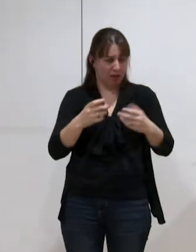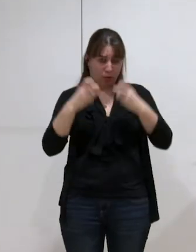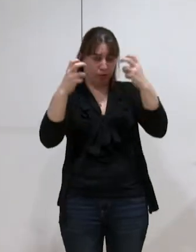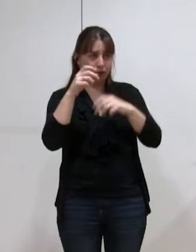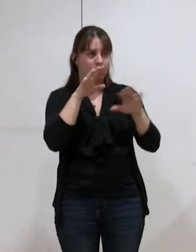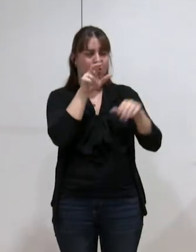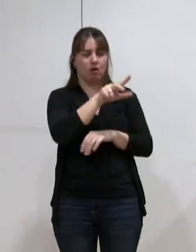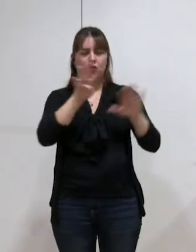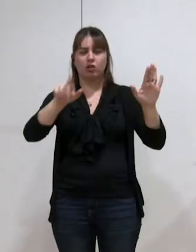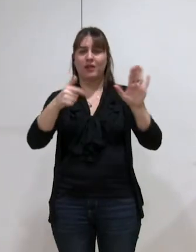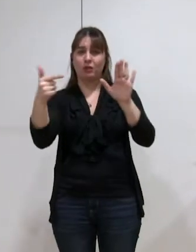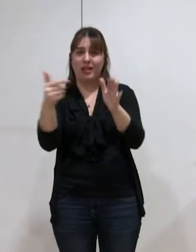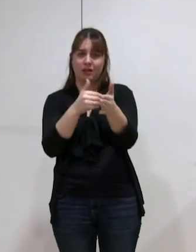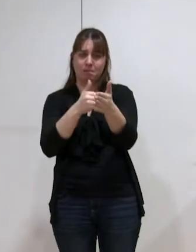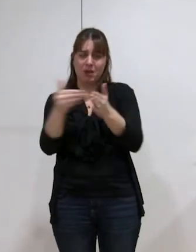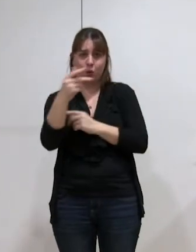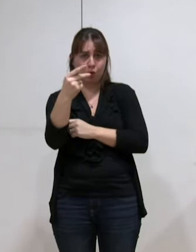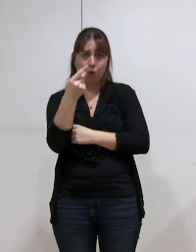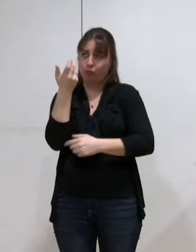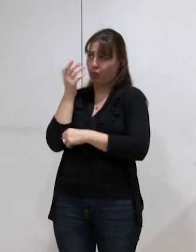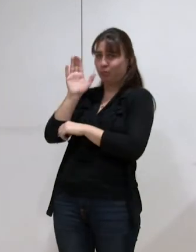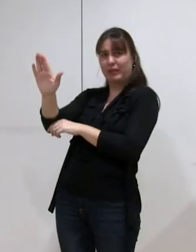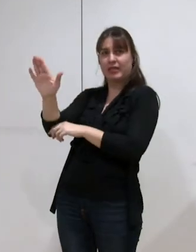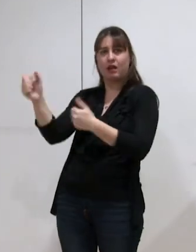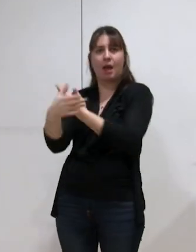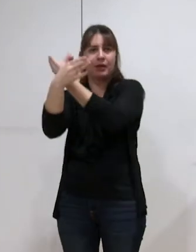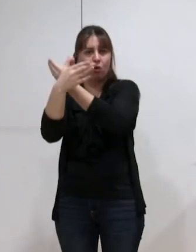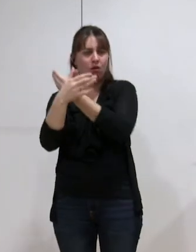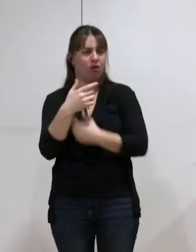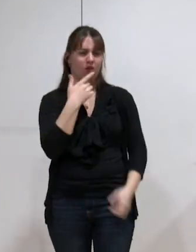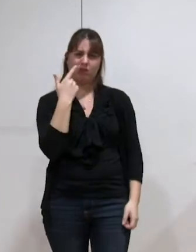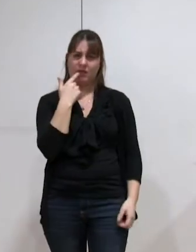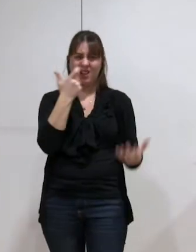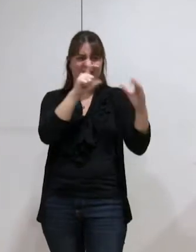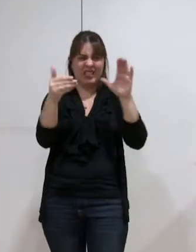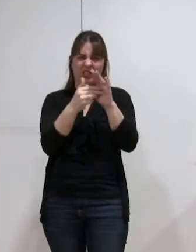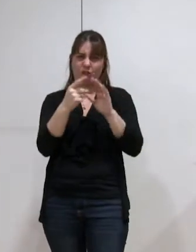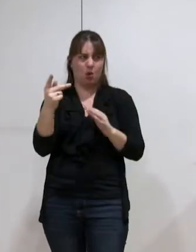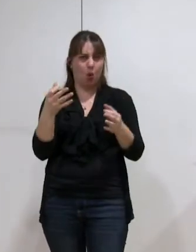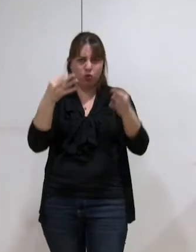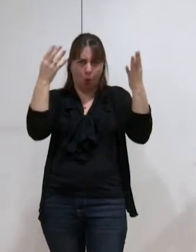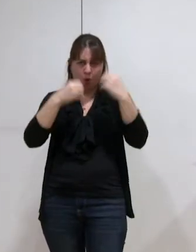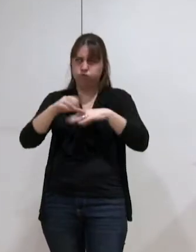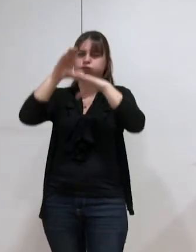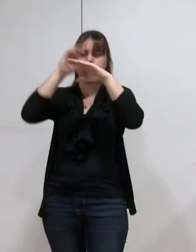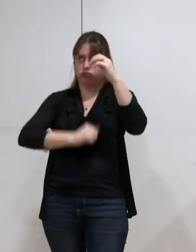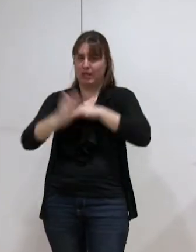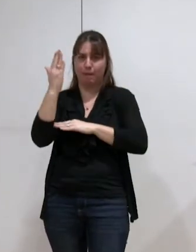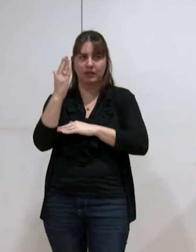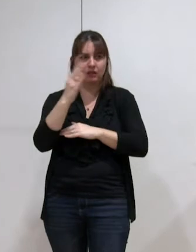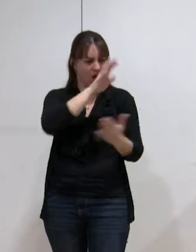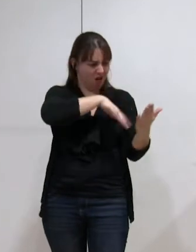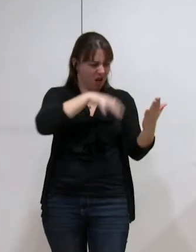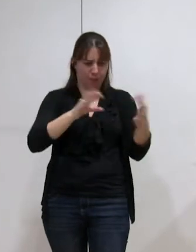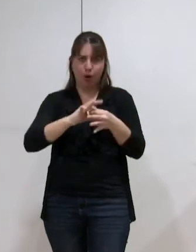,7 millions d'euros de dotation métro. Mais là encore, c'est 700 000 euros de trop par rapport à ce qui est indiqué dans